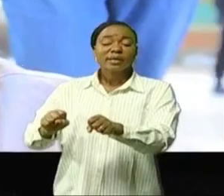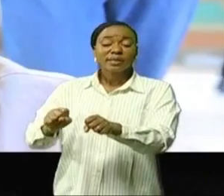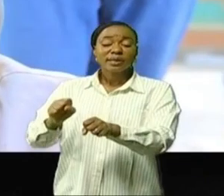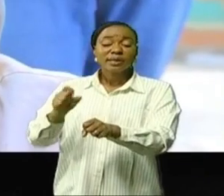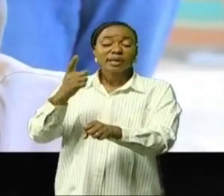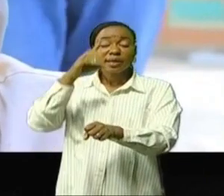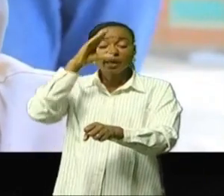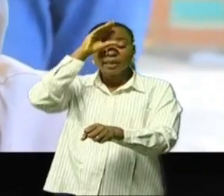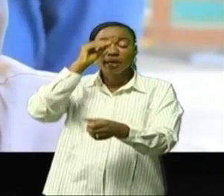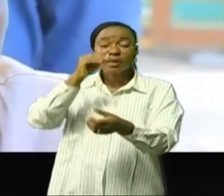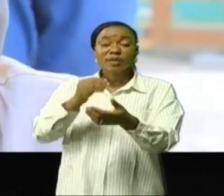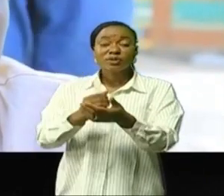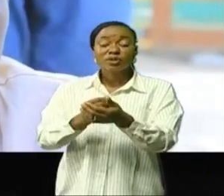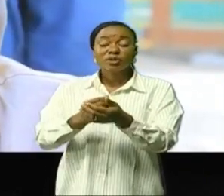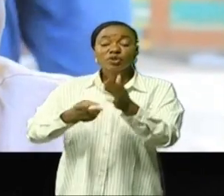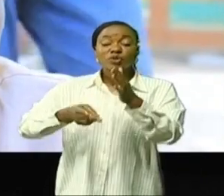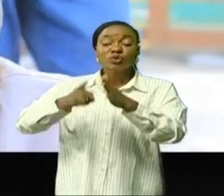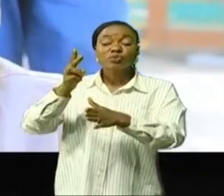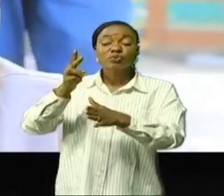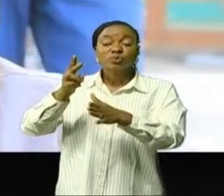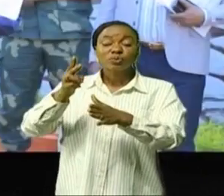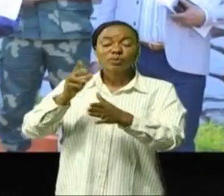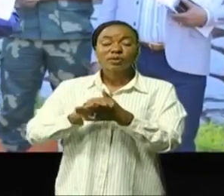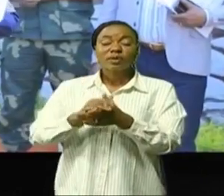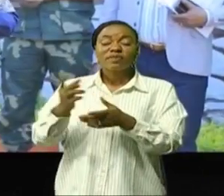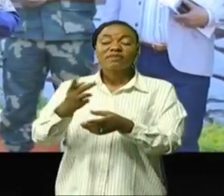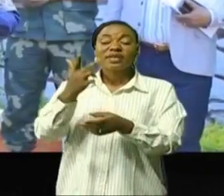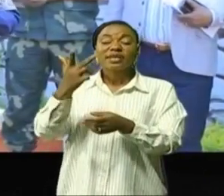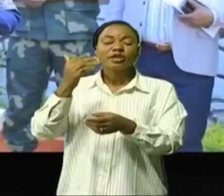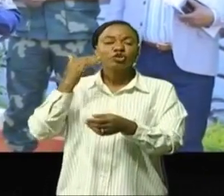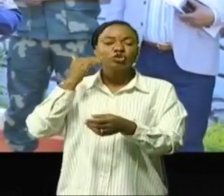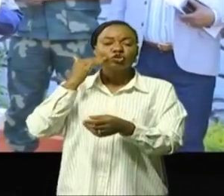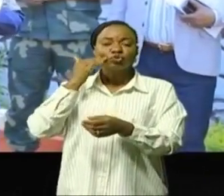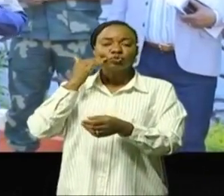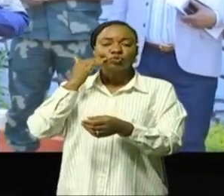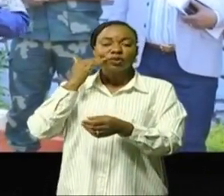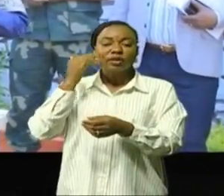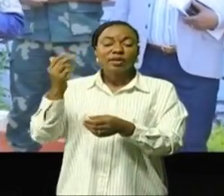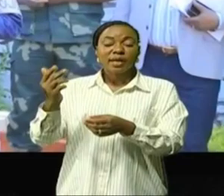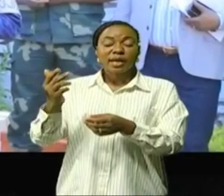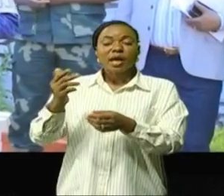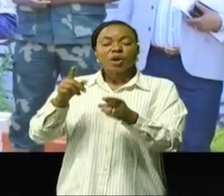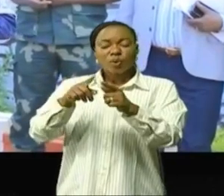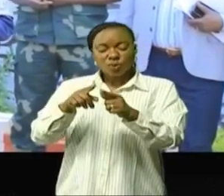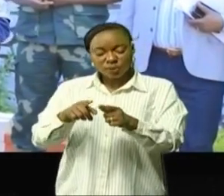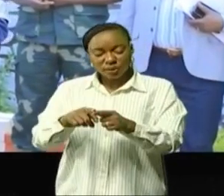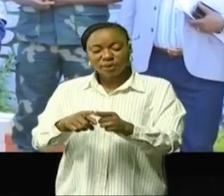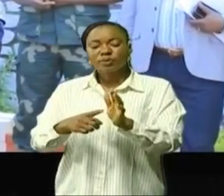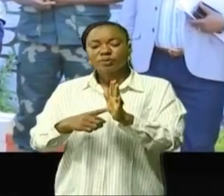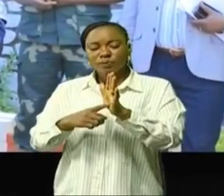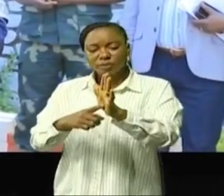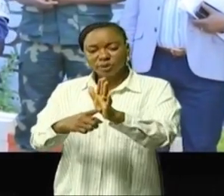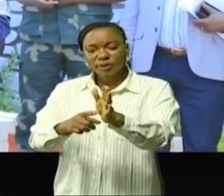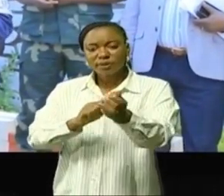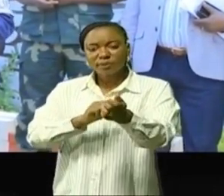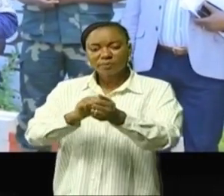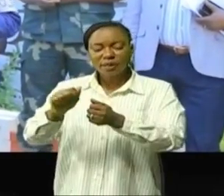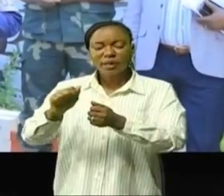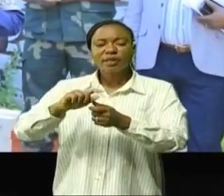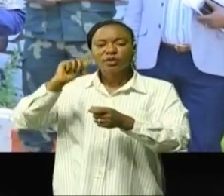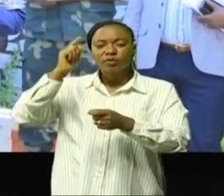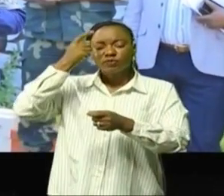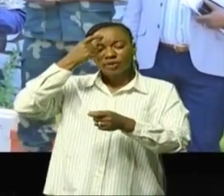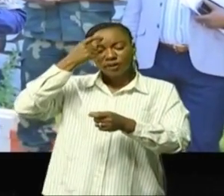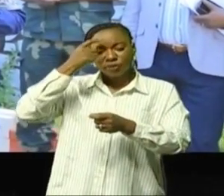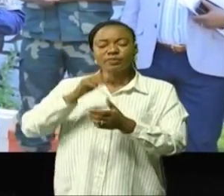12 ans le 24 juin dernier, à Mousipela, ont été présentés au gouverneur militaire de Litori, ce mardi 5 juillet,